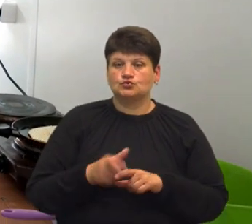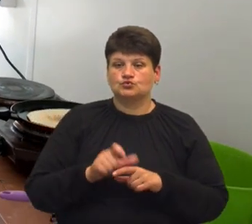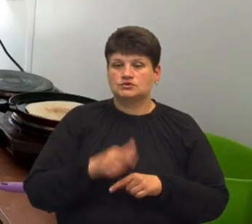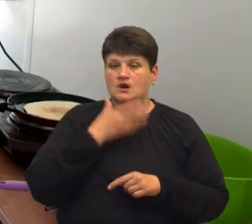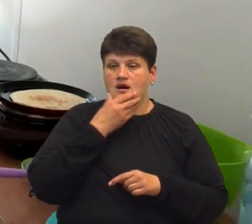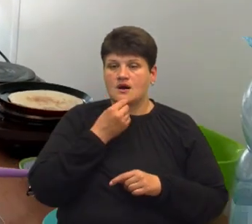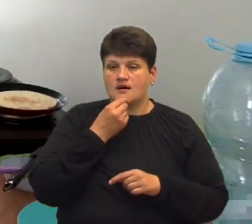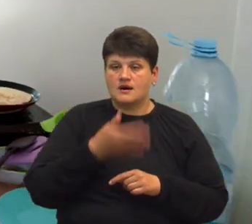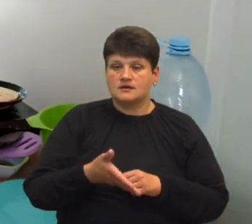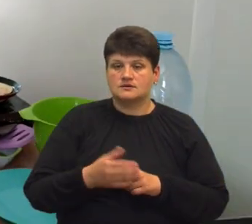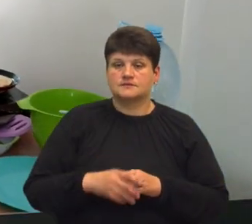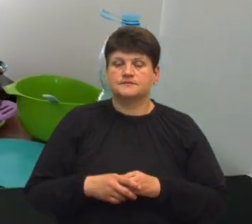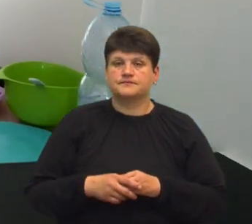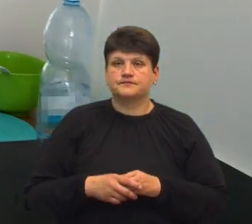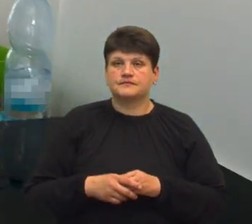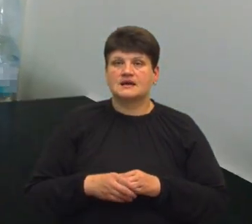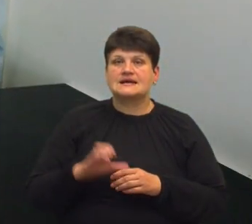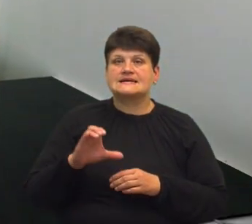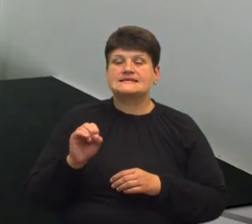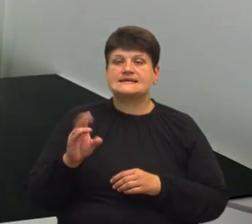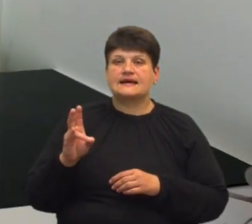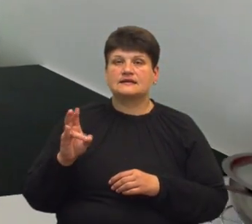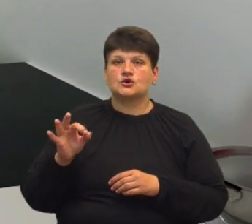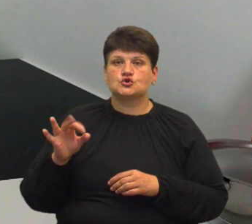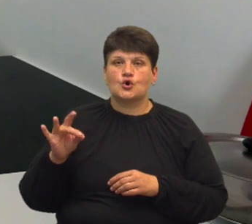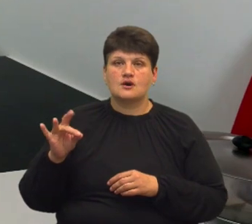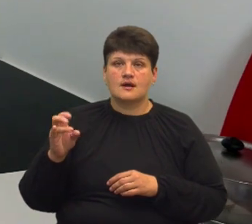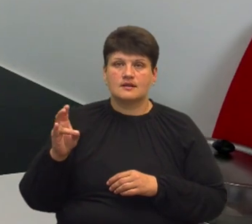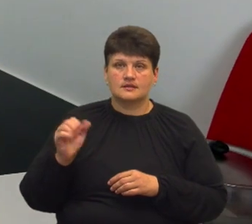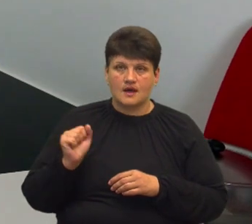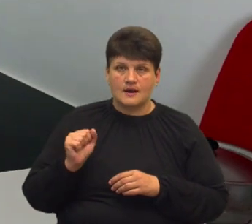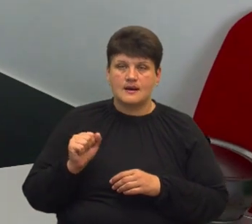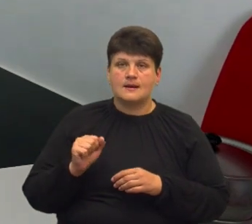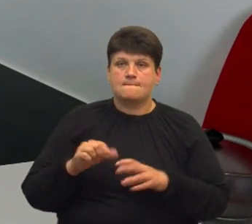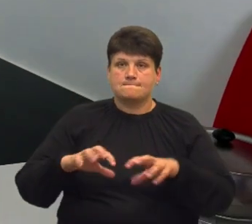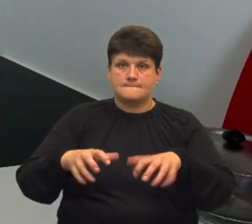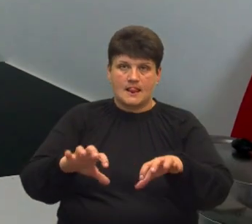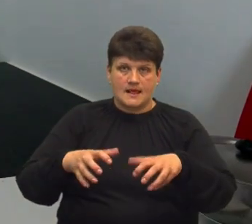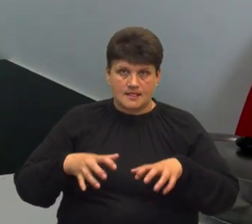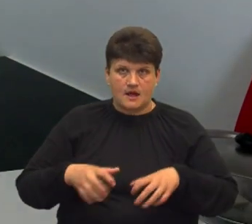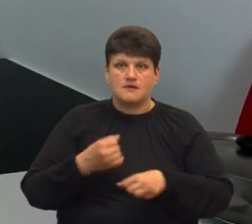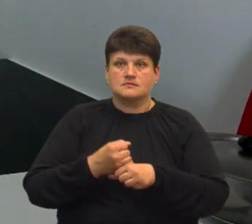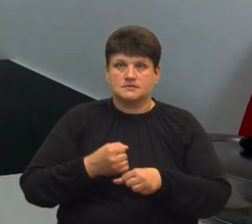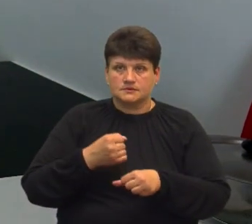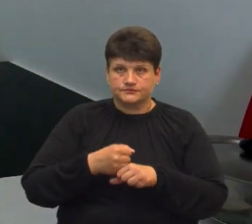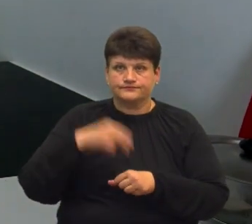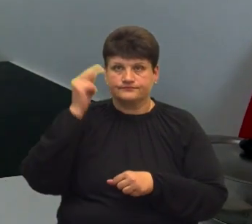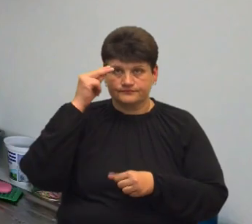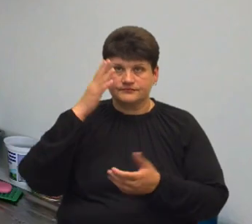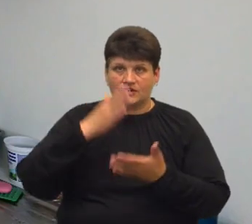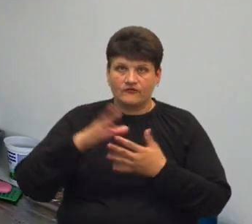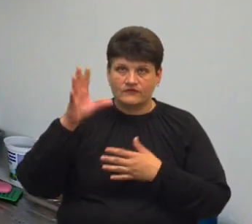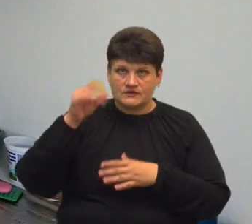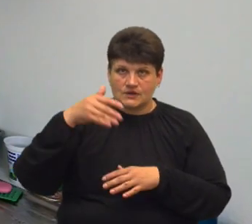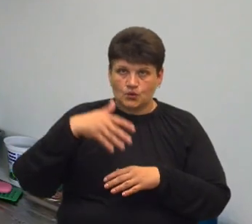сенсорна плита, дуже гарна, її освоїли, вона працює, все розуміє.